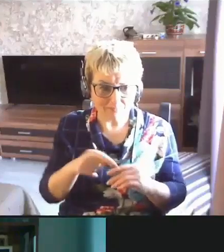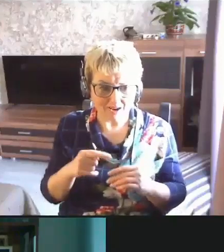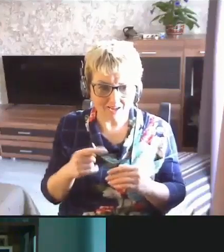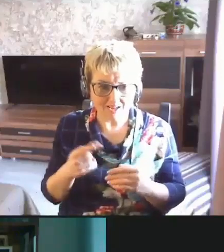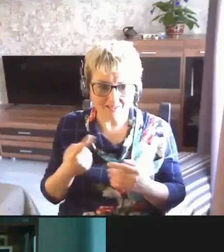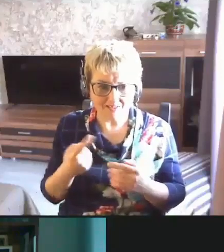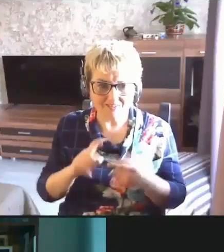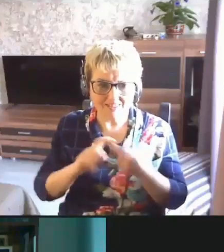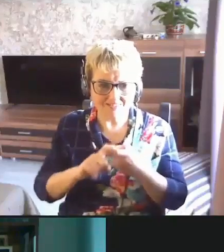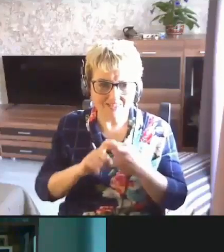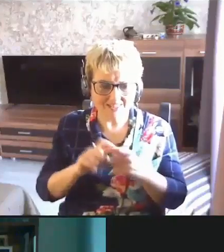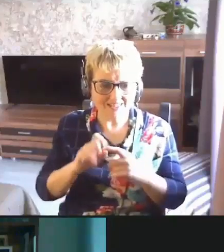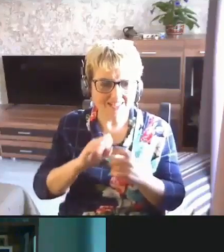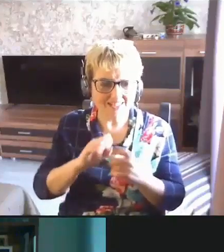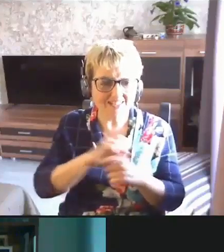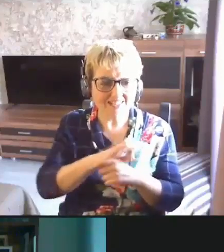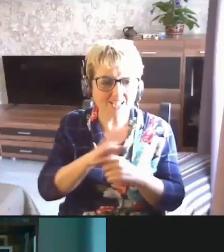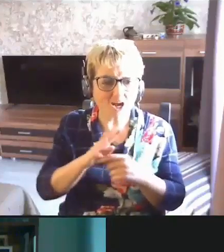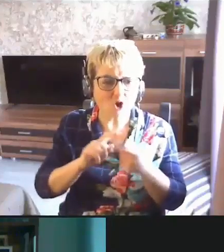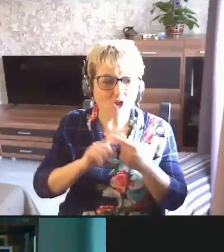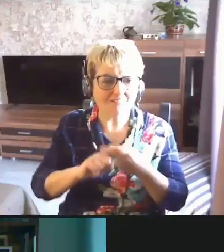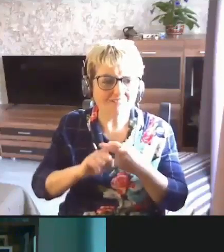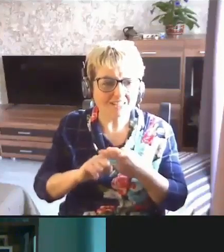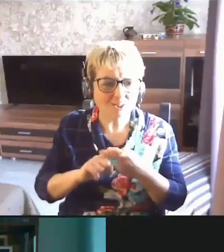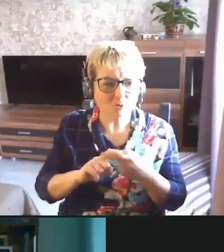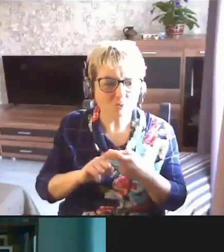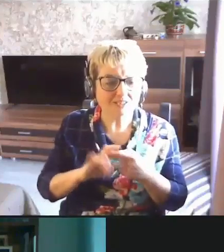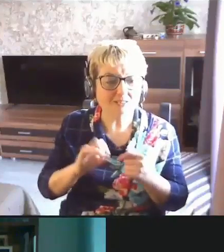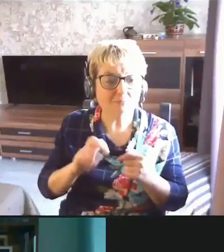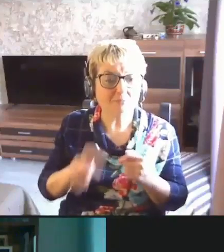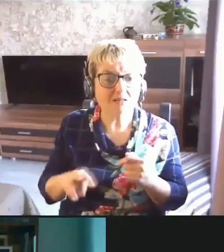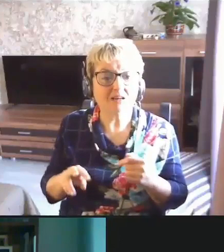через коронавирусом,